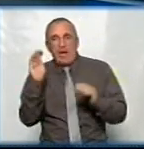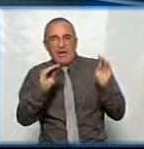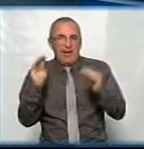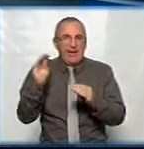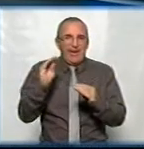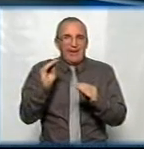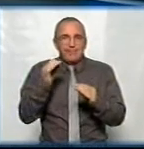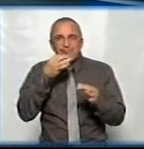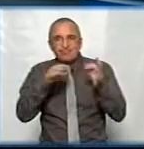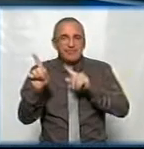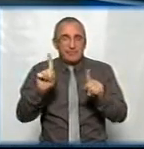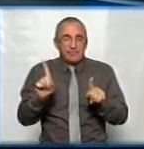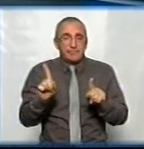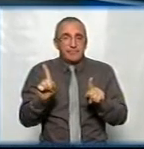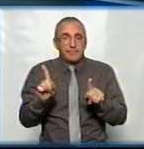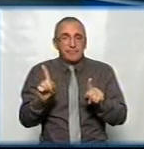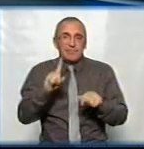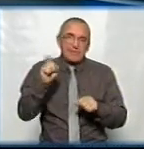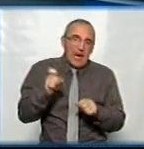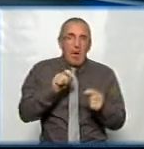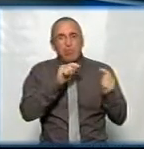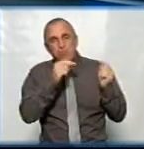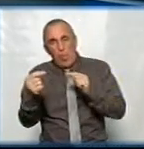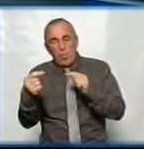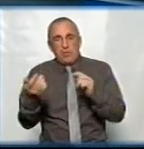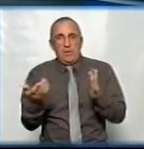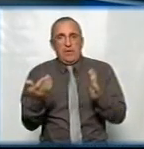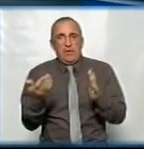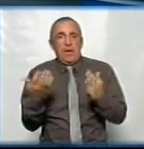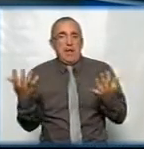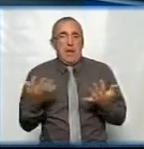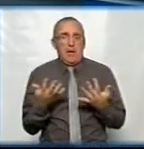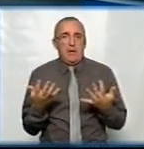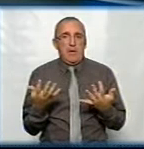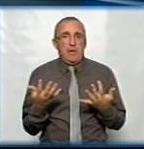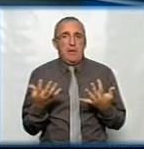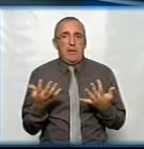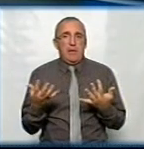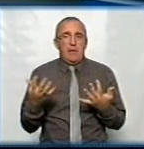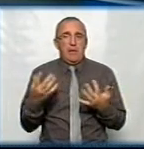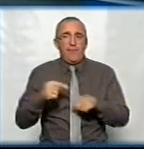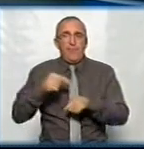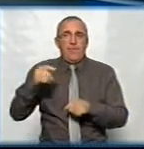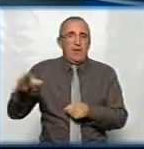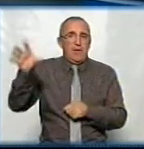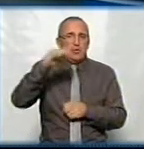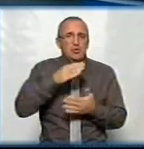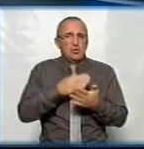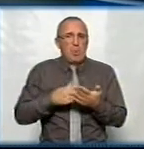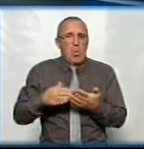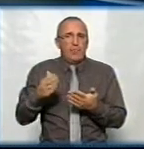потім, ну, взагалі, і критика, за, і проти, знову ж таки, яка викликала серед зовсім